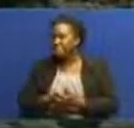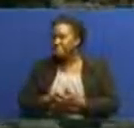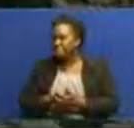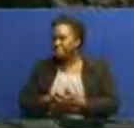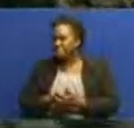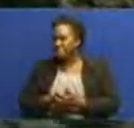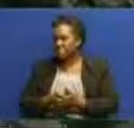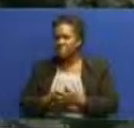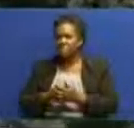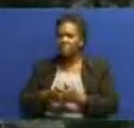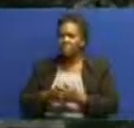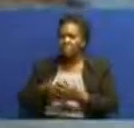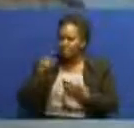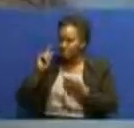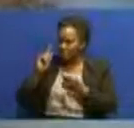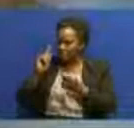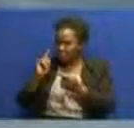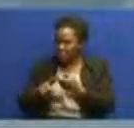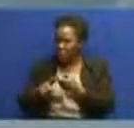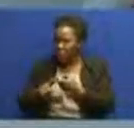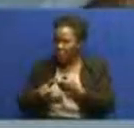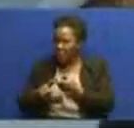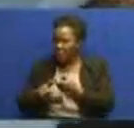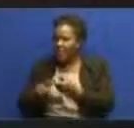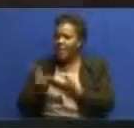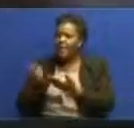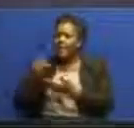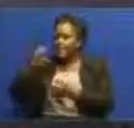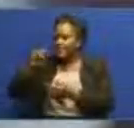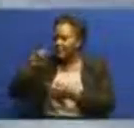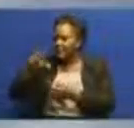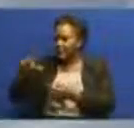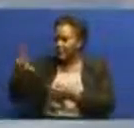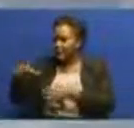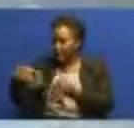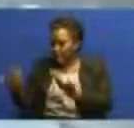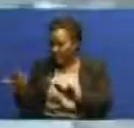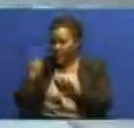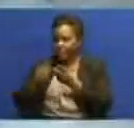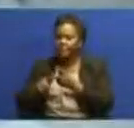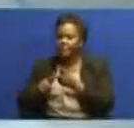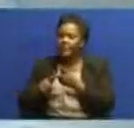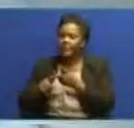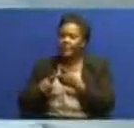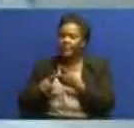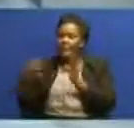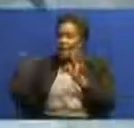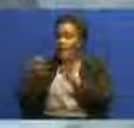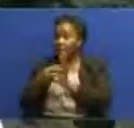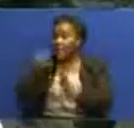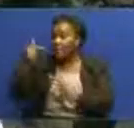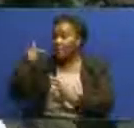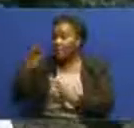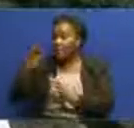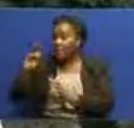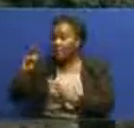lakiri au sil lakini nambambili havina nembo ya TBS na havijandikwa